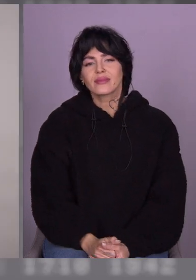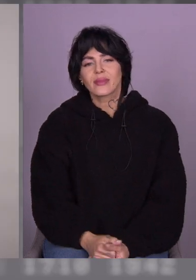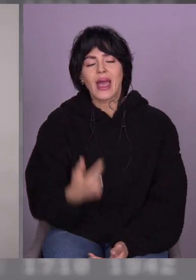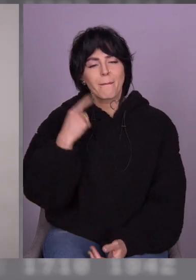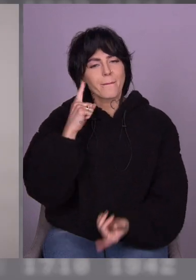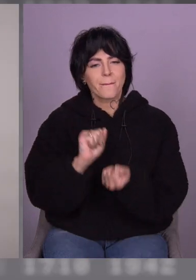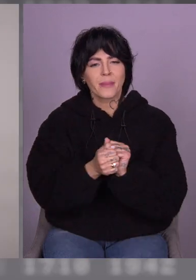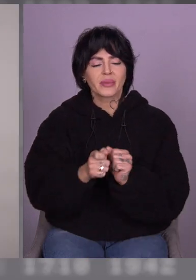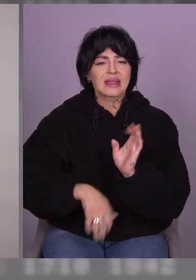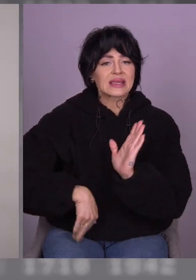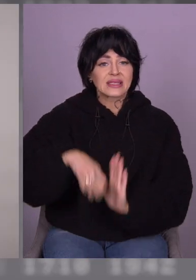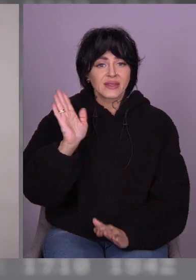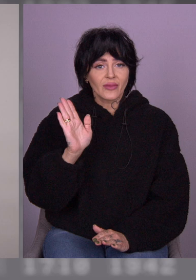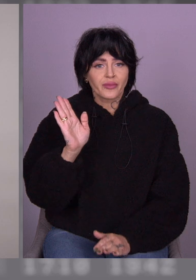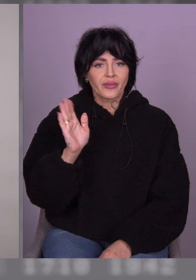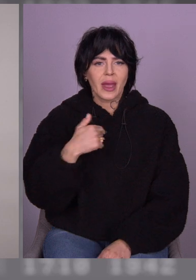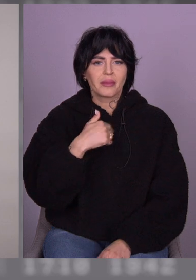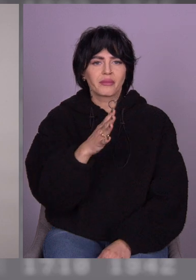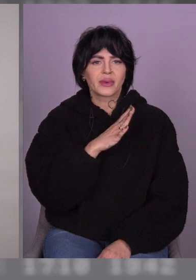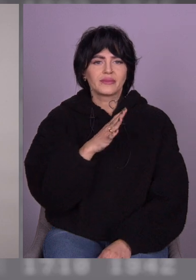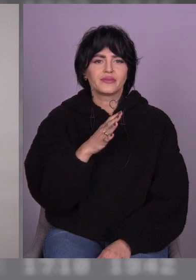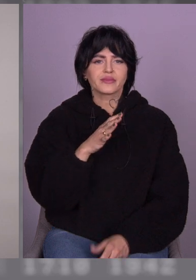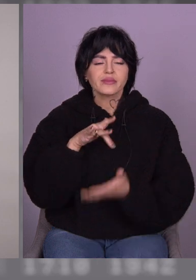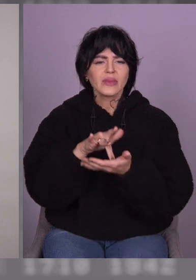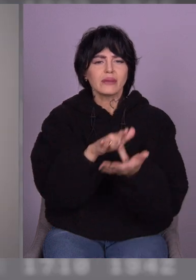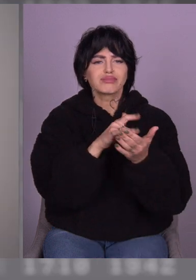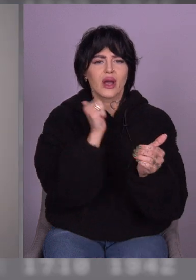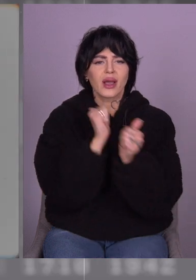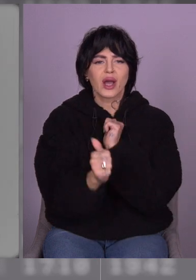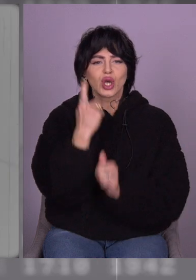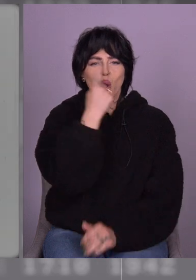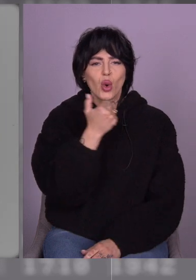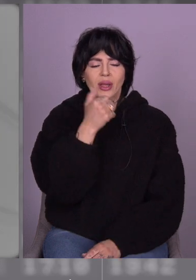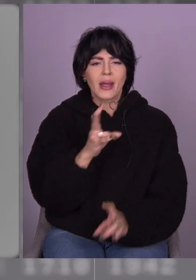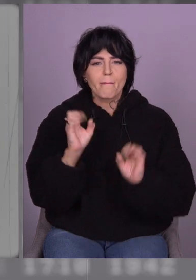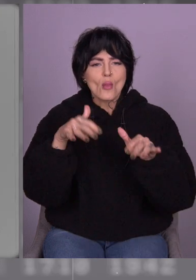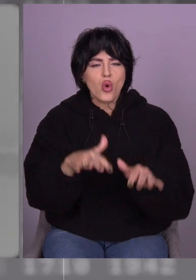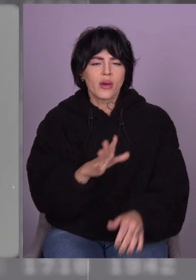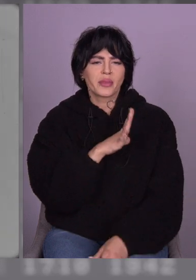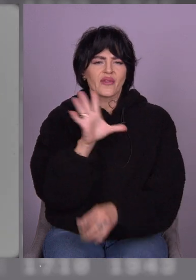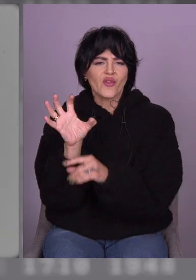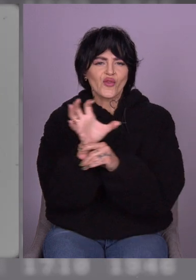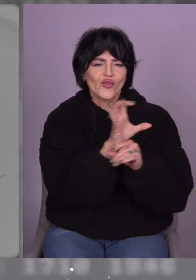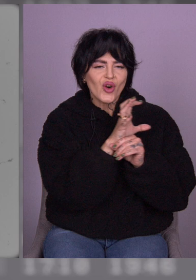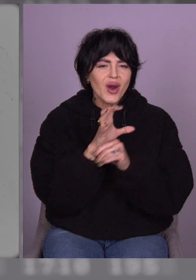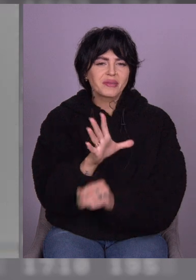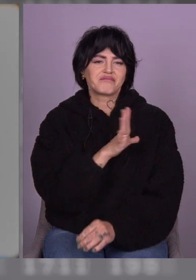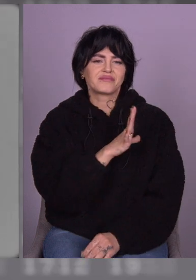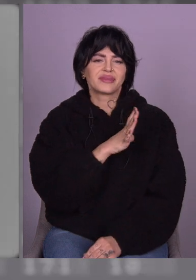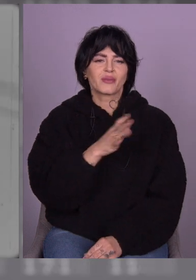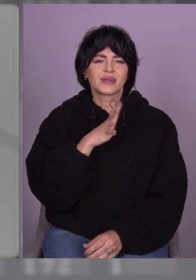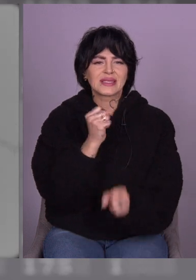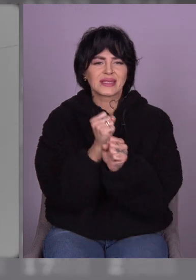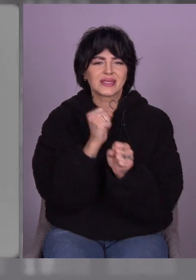дитинства, що ми подорожували кожен рік на море. Тату наш сфотографував на фотооперат, потім він робив